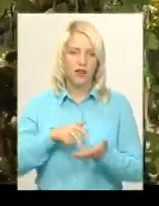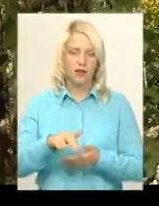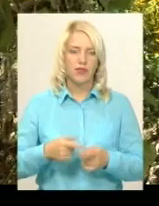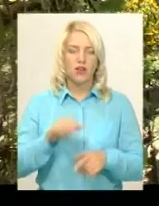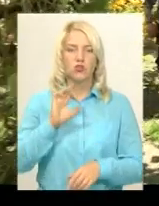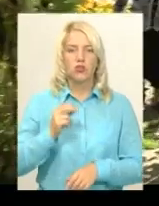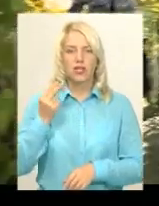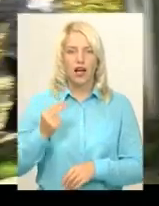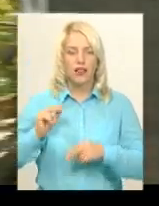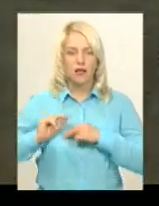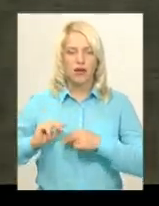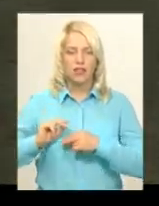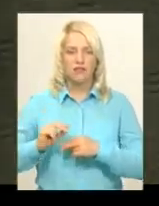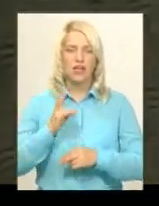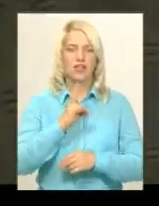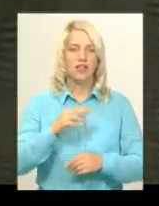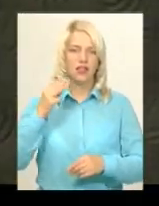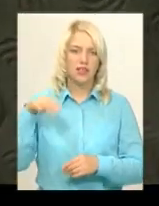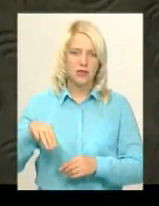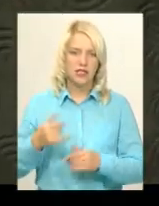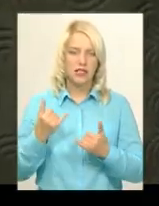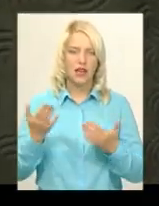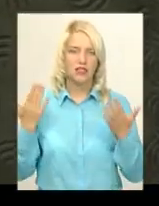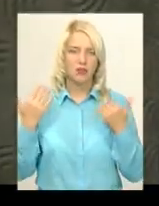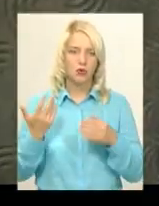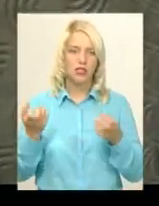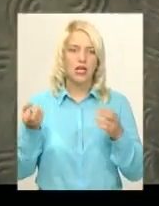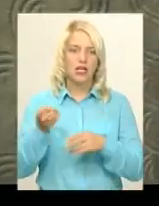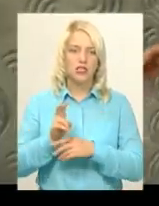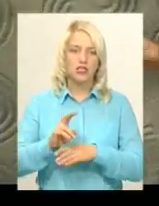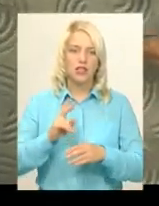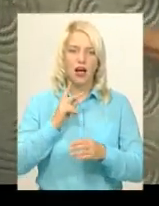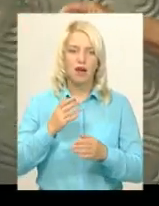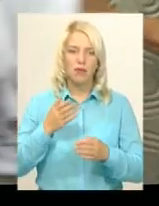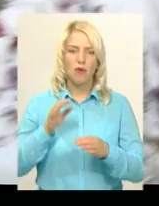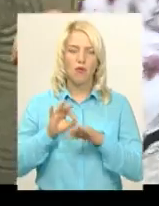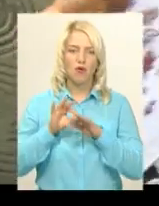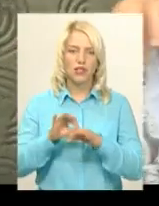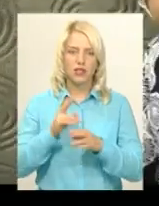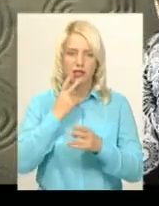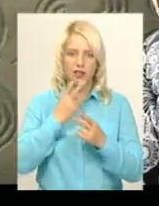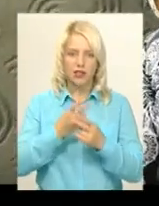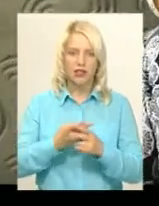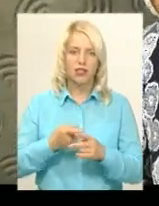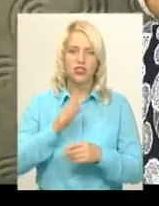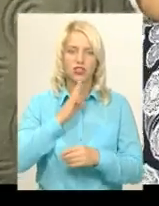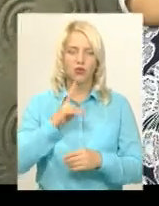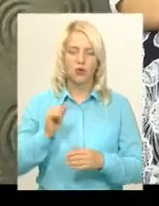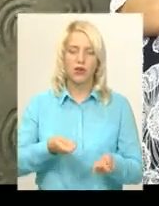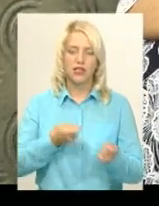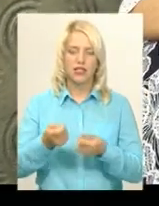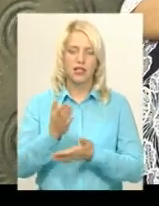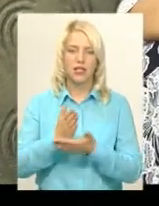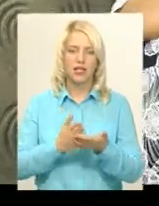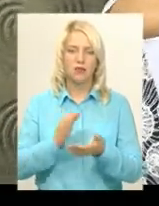Соціальна працівниця з Зінькова Ніна Тимцесь зараз у відпустці. Зайшла провідати свою підопічну Любов Константинову. Принесла їй хліб та ліки, бо